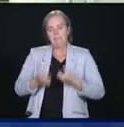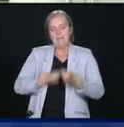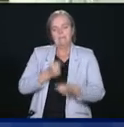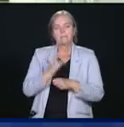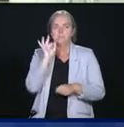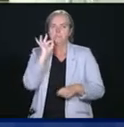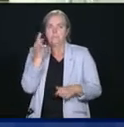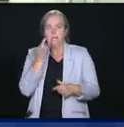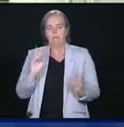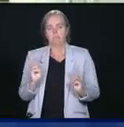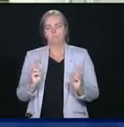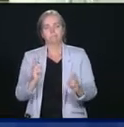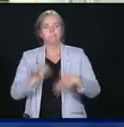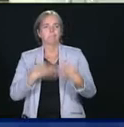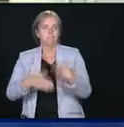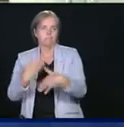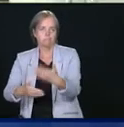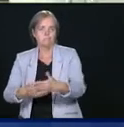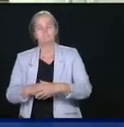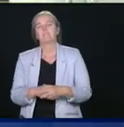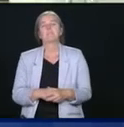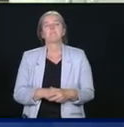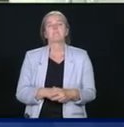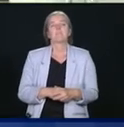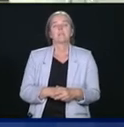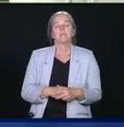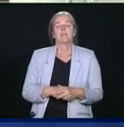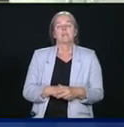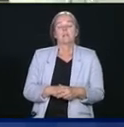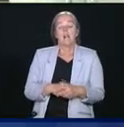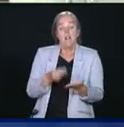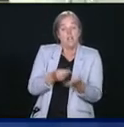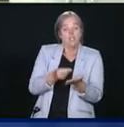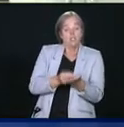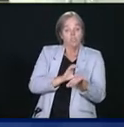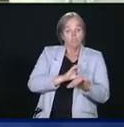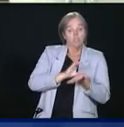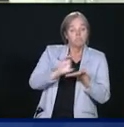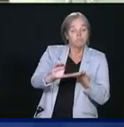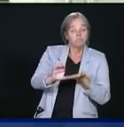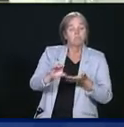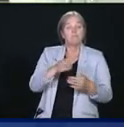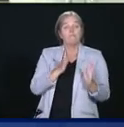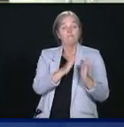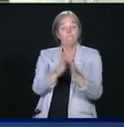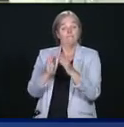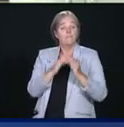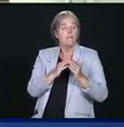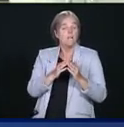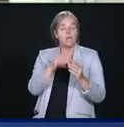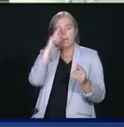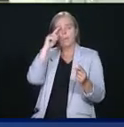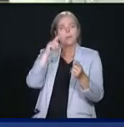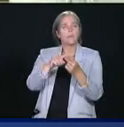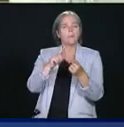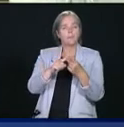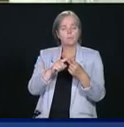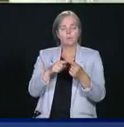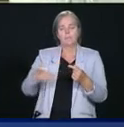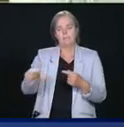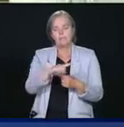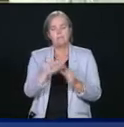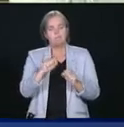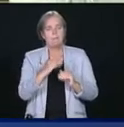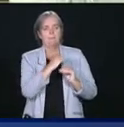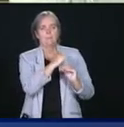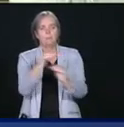voici ce qu'il faut retenir. On réalise cet investissement pour permettre aux municipalités de continuer d'assurer la sécurité des